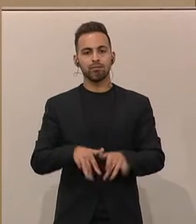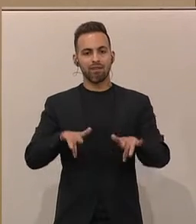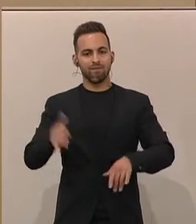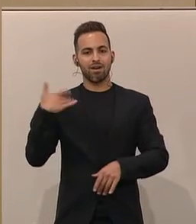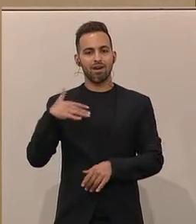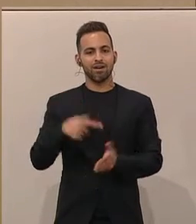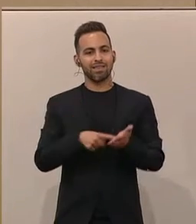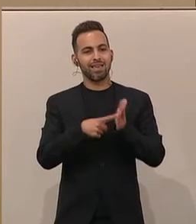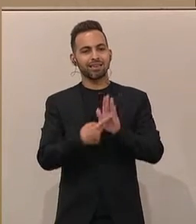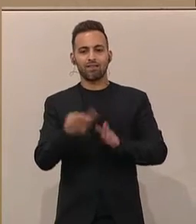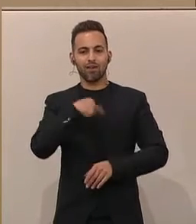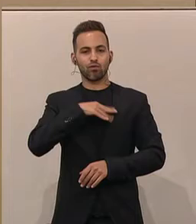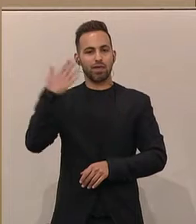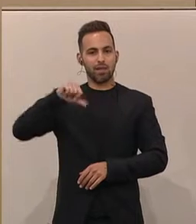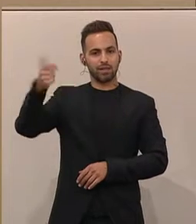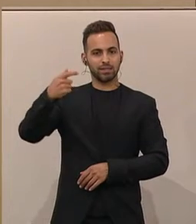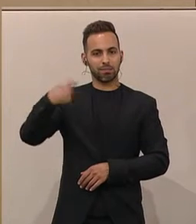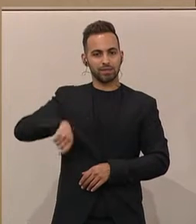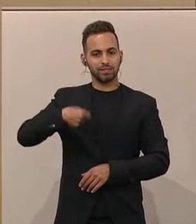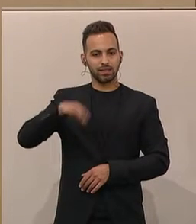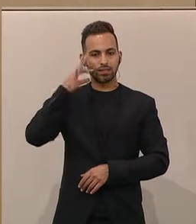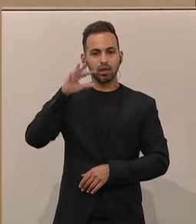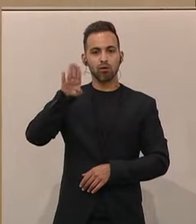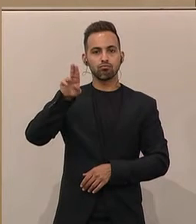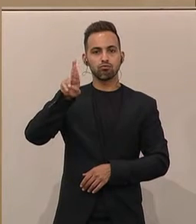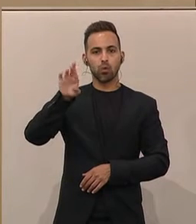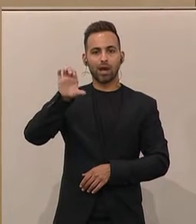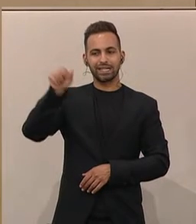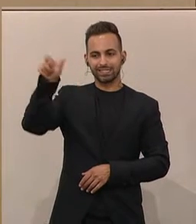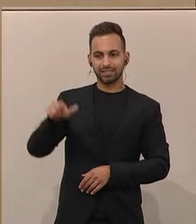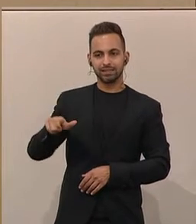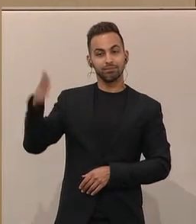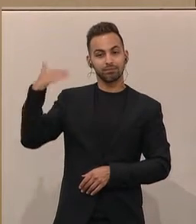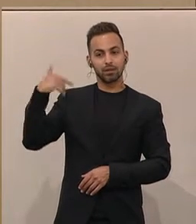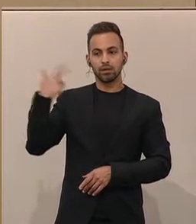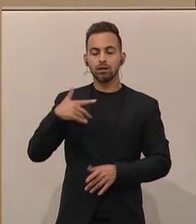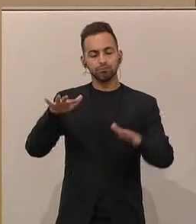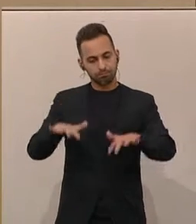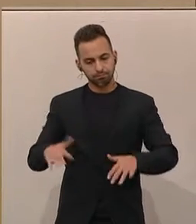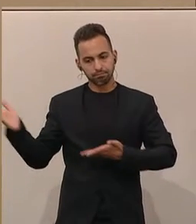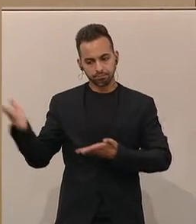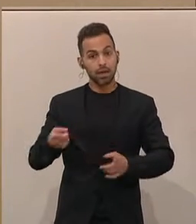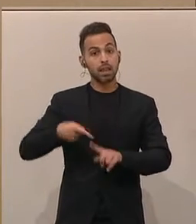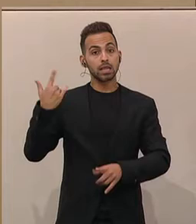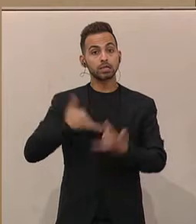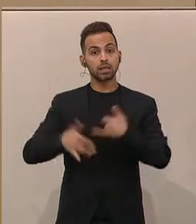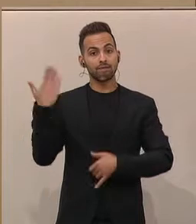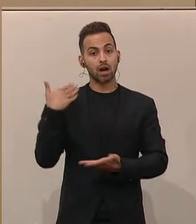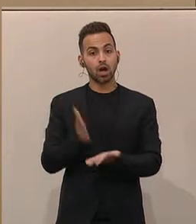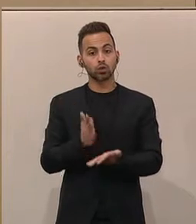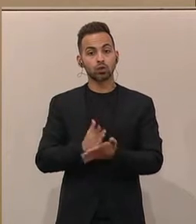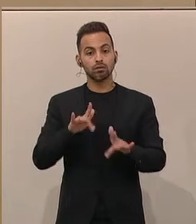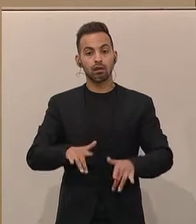initiiert durch die damalige erste Präsidentin Doris Burris, dann letzten Endes dazu geführt, dass wir voriges Jahr bereits einen